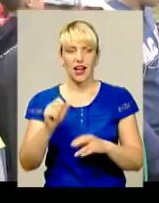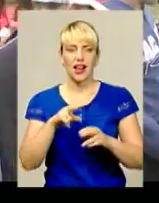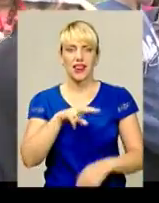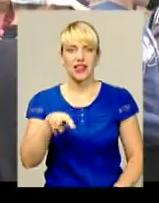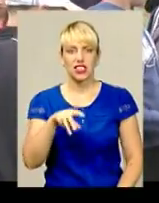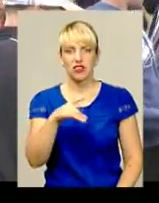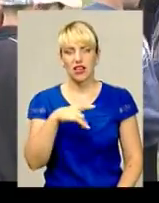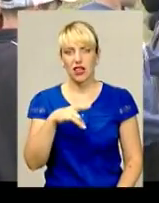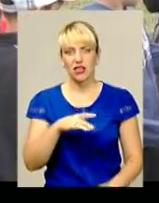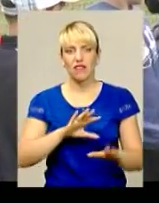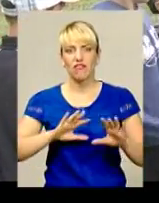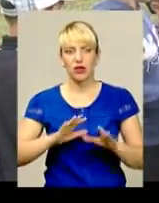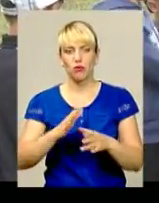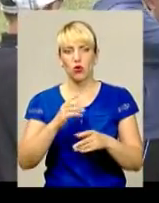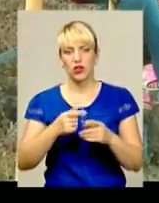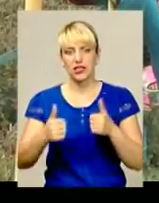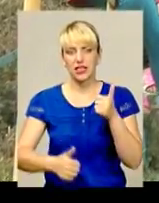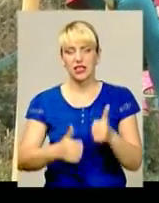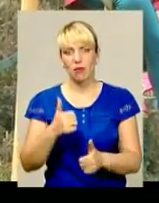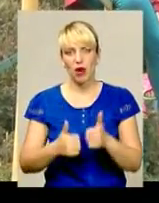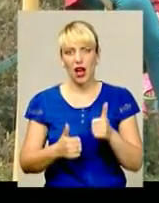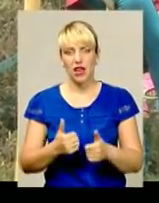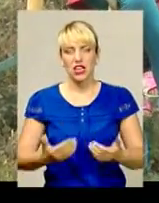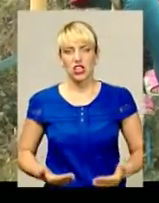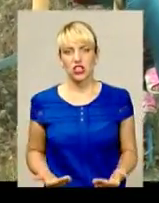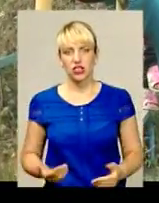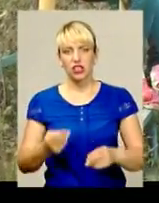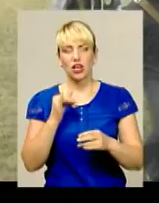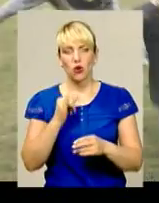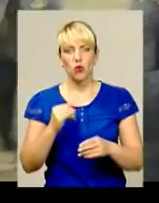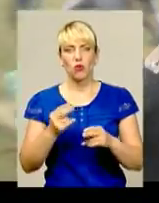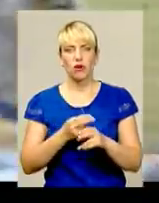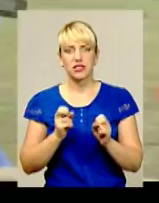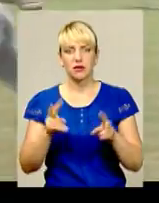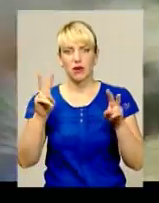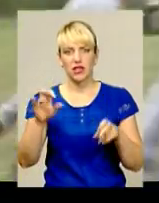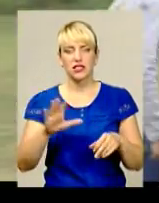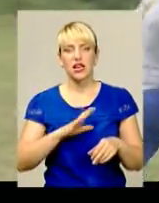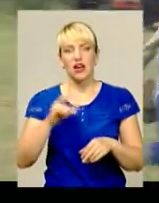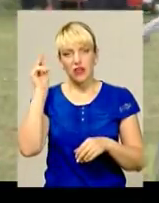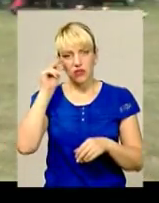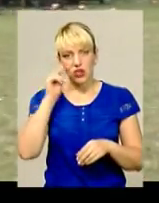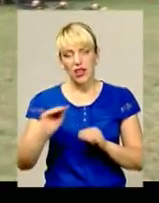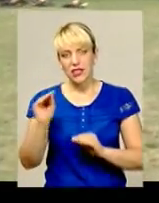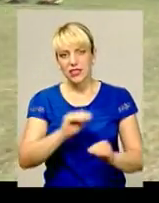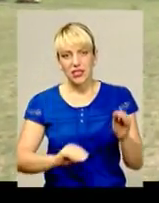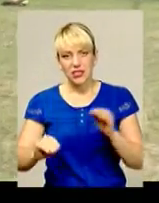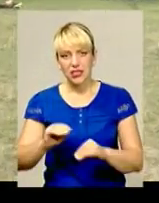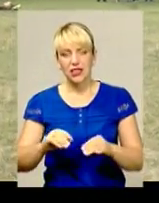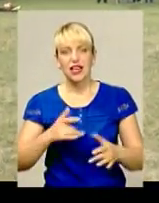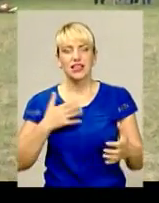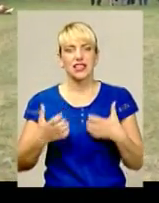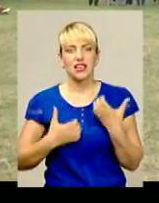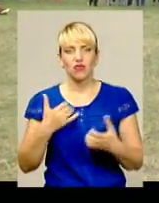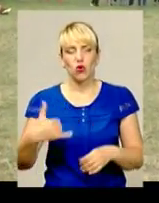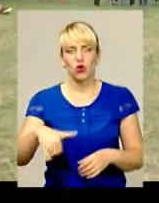районі, відбулися змагання жити у безпеці. Молодшим школярам довелося складати тривожну валізу, долали заболочену місцевість та